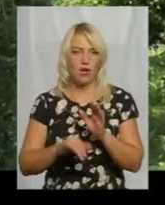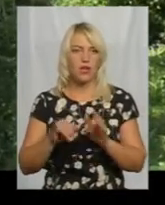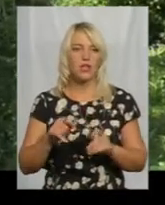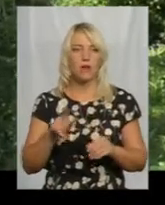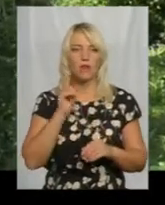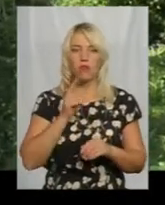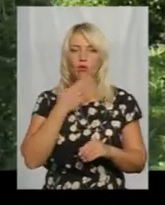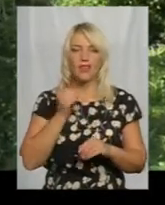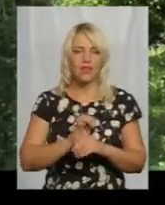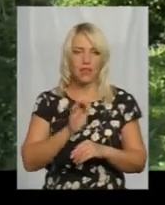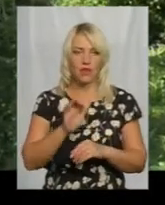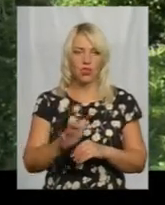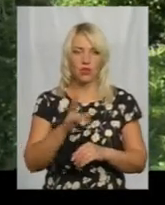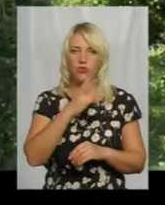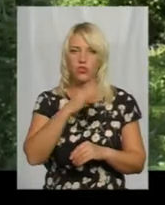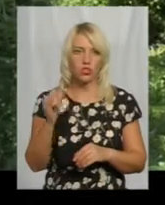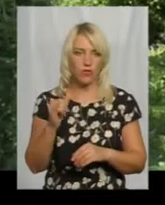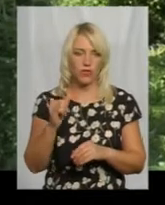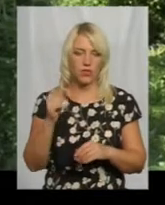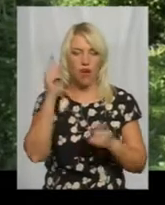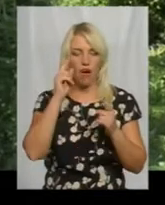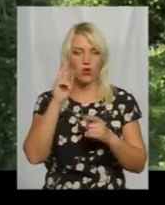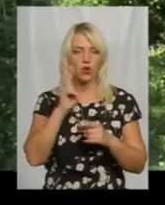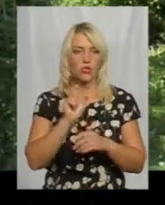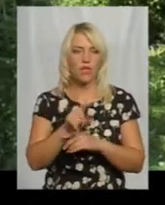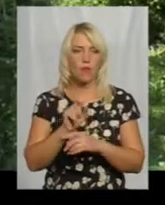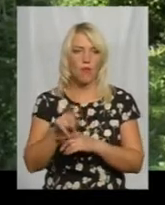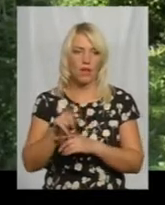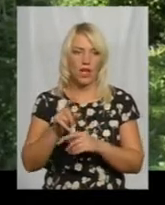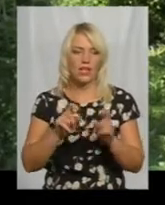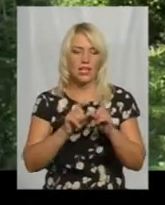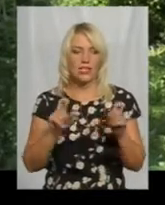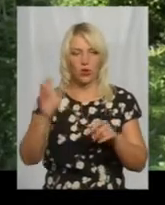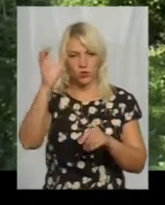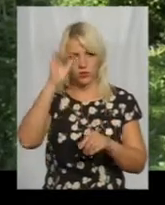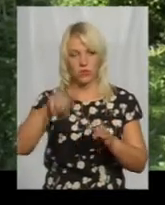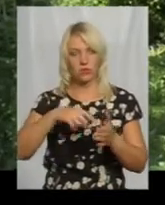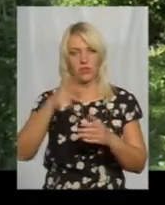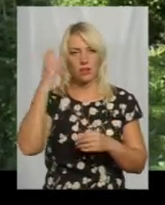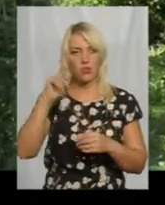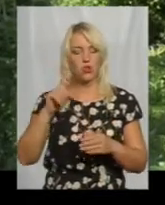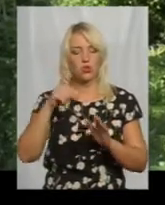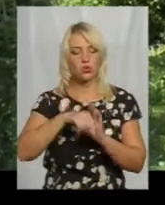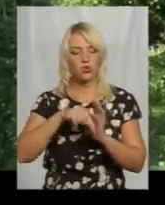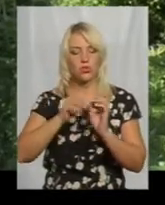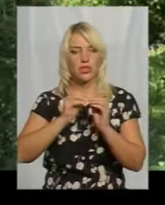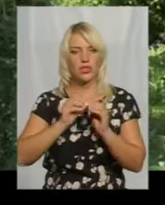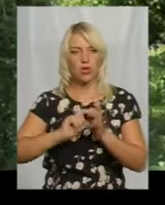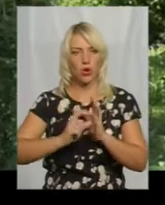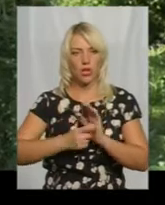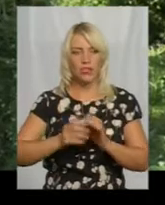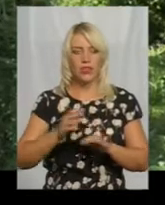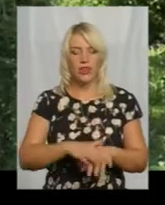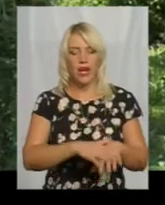поки що не надійшов жодних авторів, які замовляли заклади освіти міста Хмельницьку. Що стосується 10 класу, то